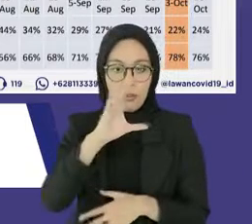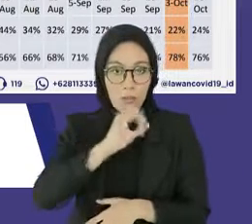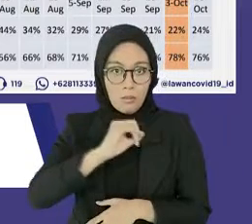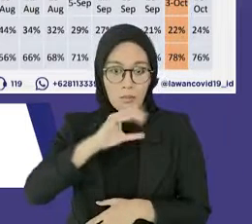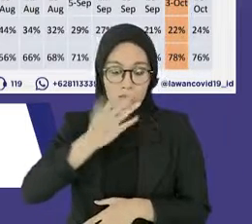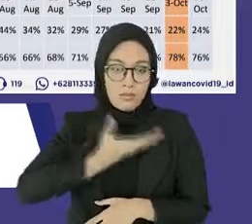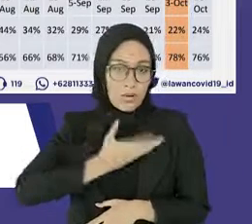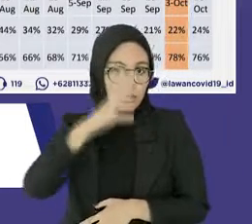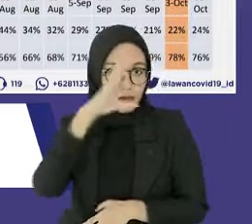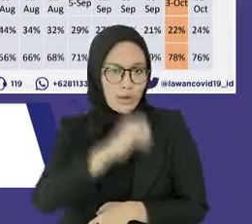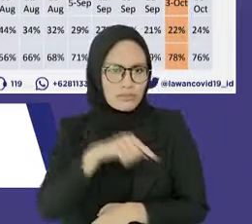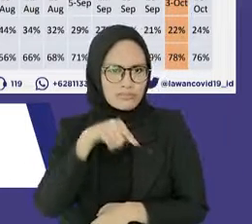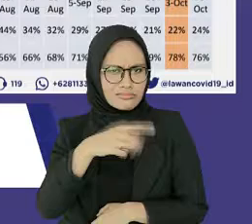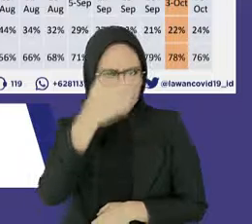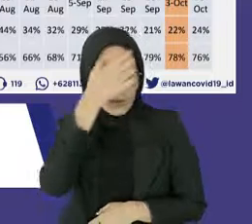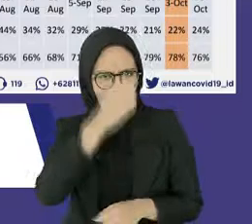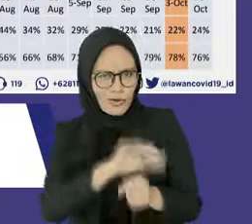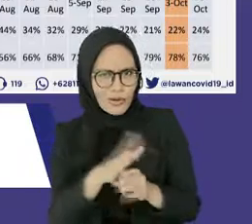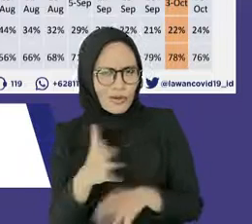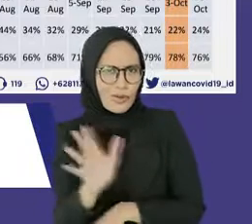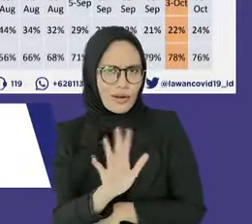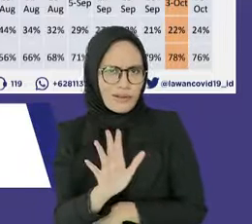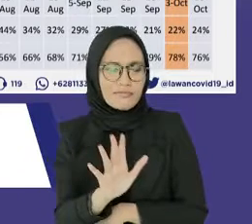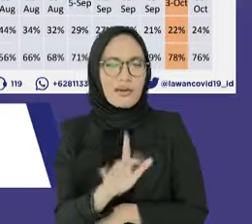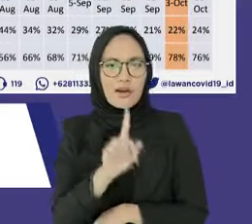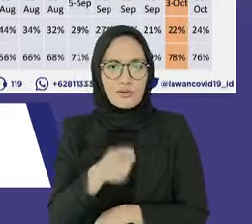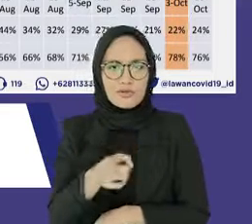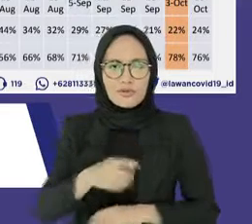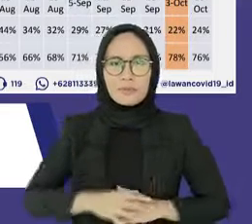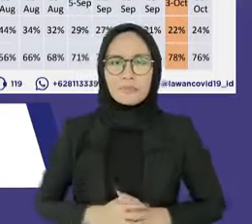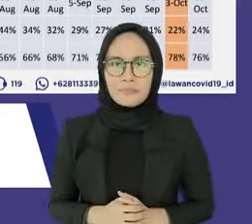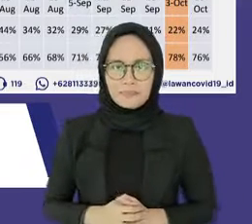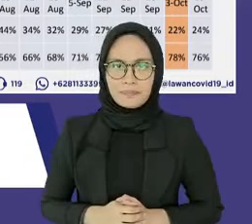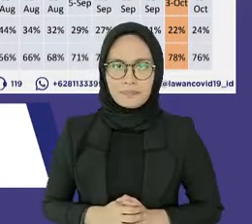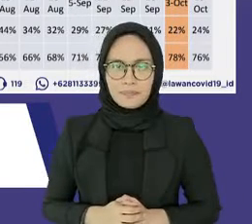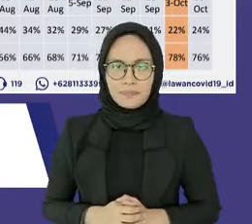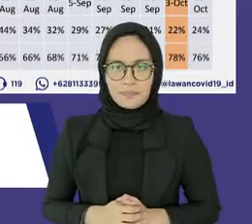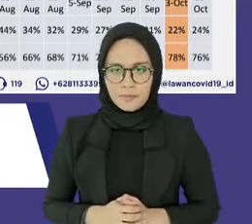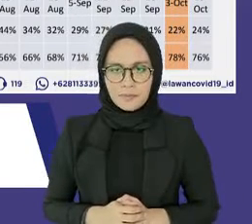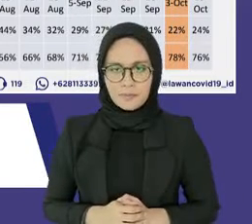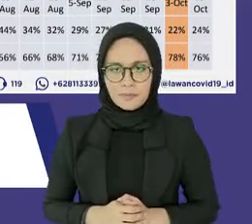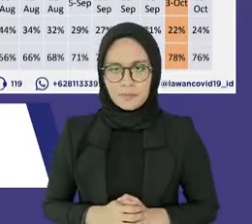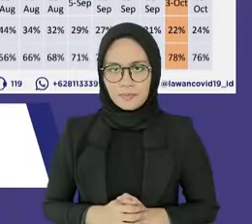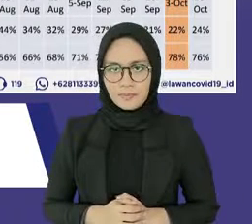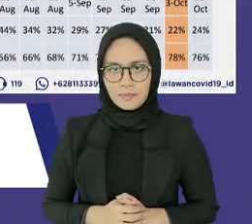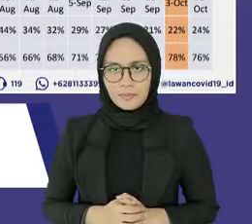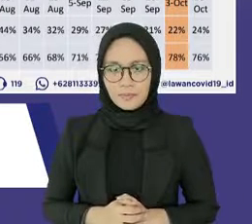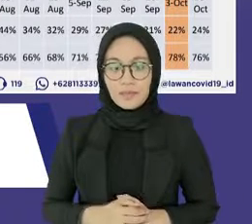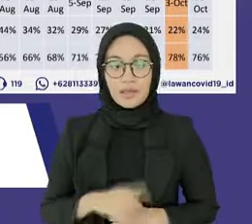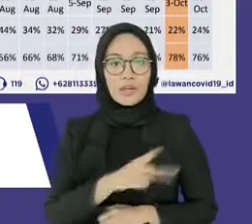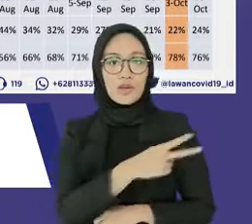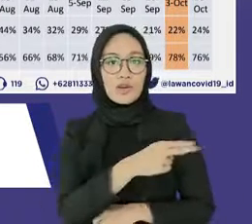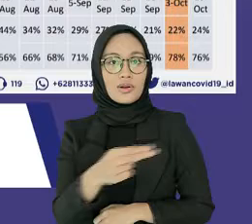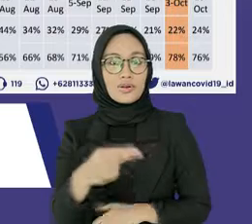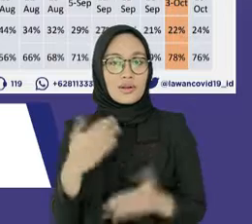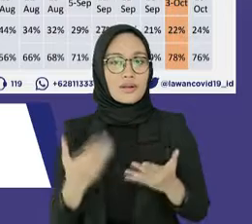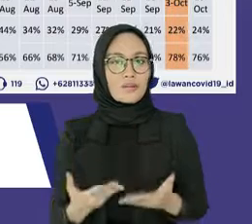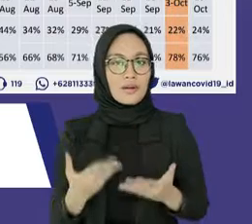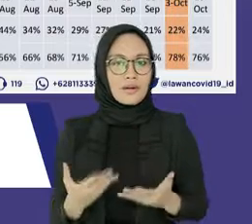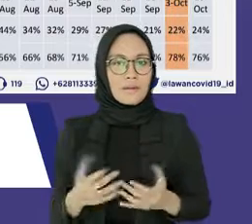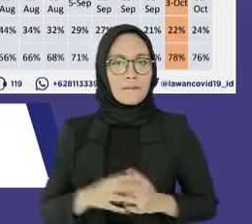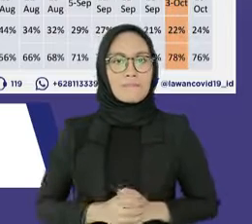perlu dilengkapi dengan tes tersebut jika tersedia agar semakin akurat hasilnya. Di Indonesia sendiri,